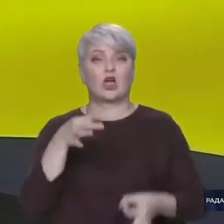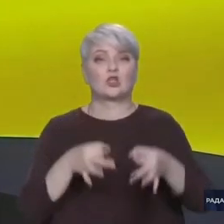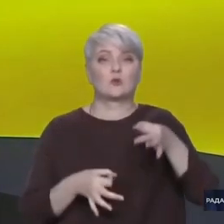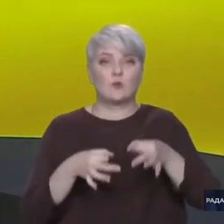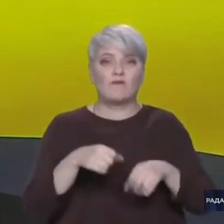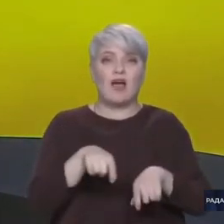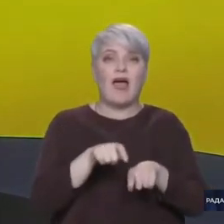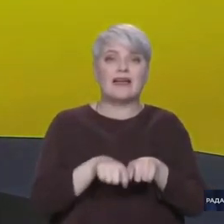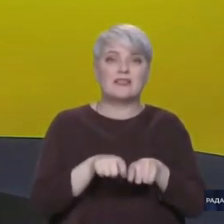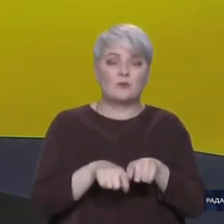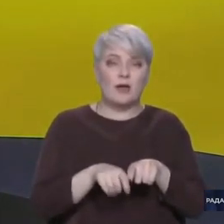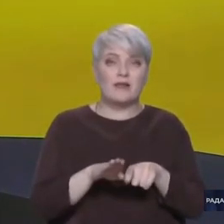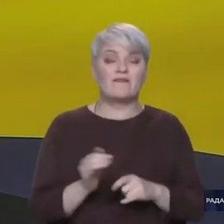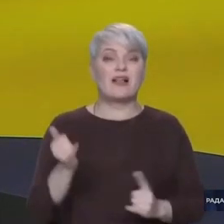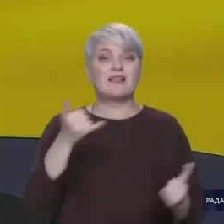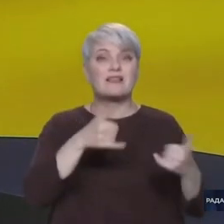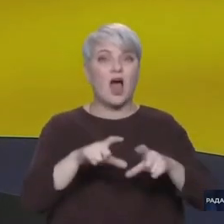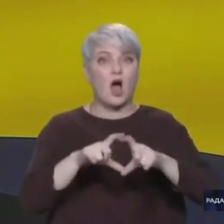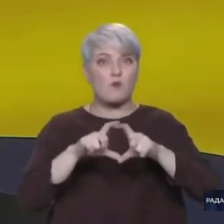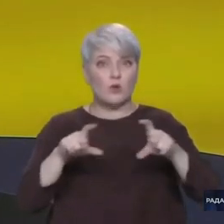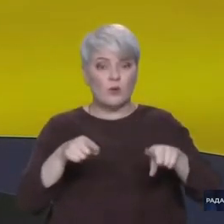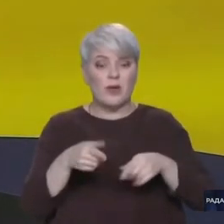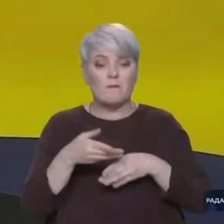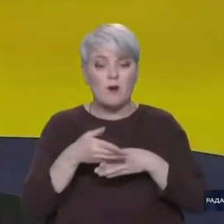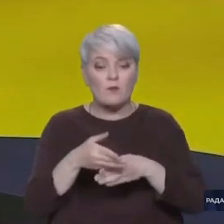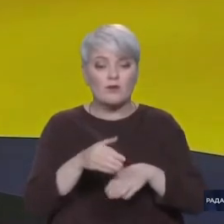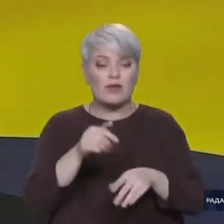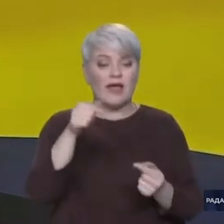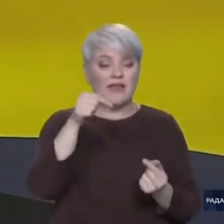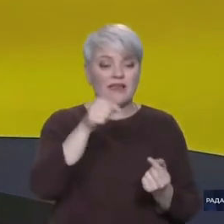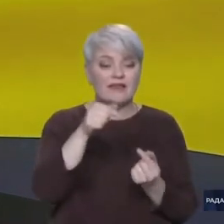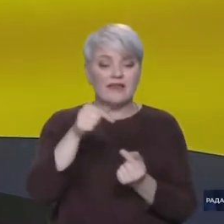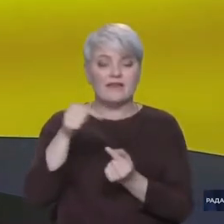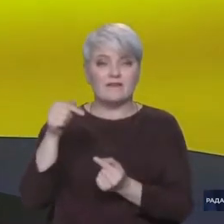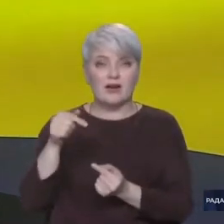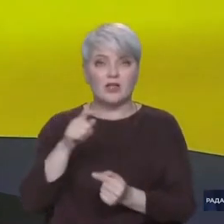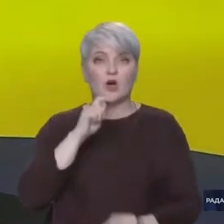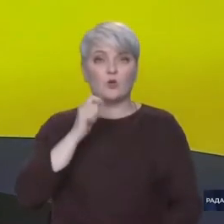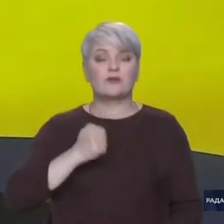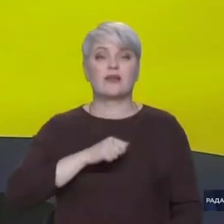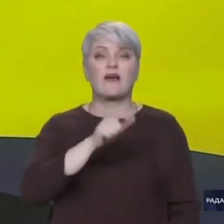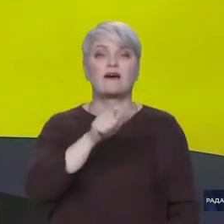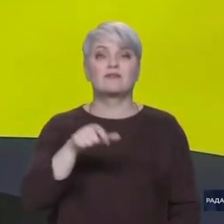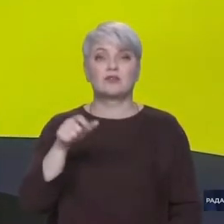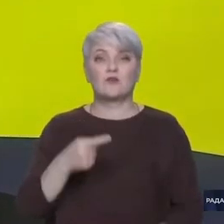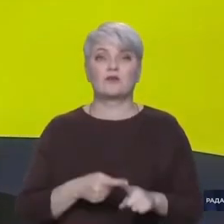допоможуть ідентифікувати загиблих українських військовиків, яких вважають зниклими безвісти. Дякую. Дякую.